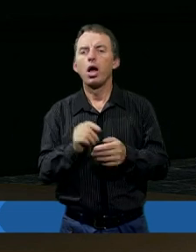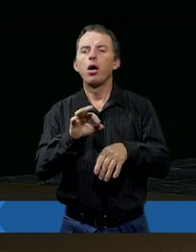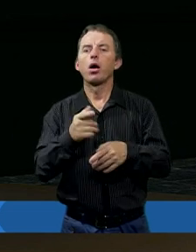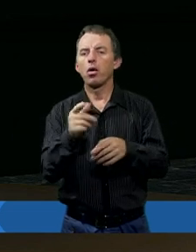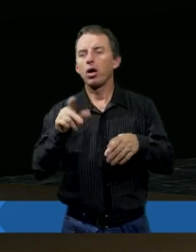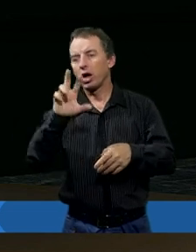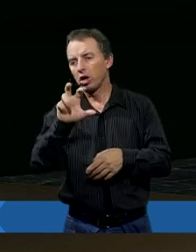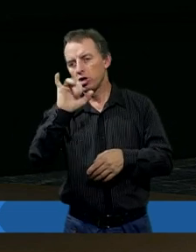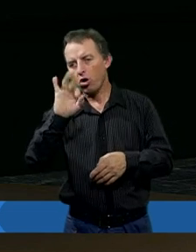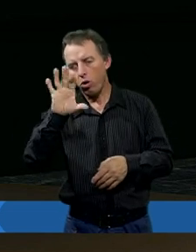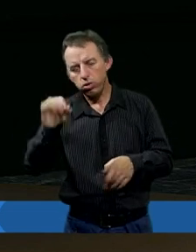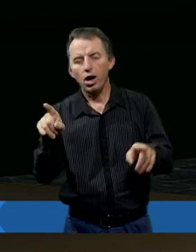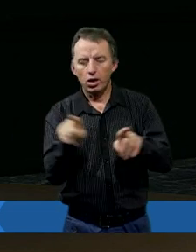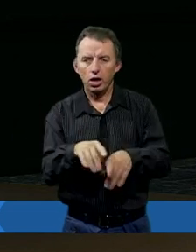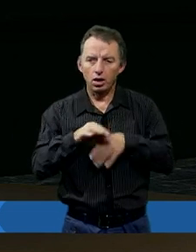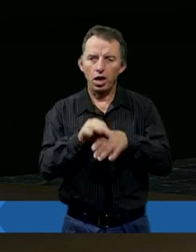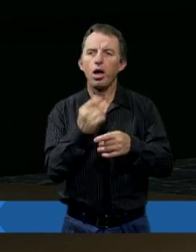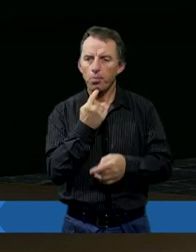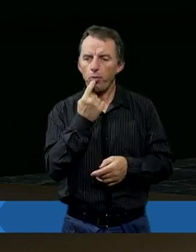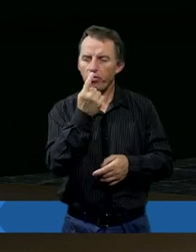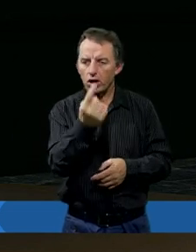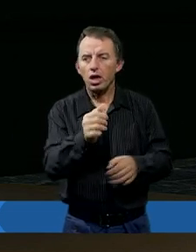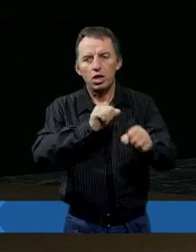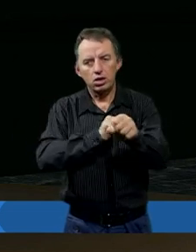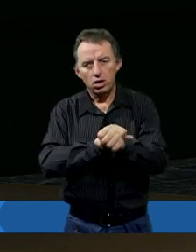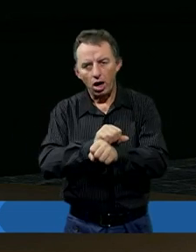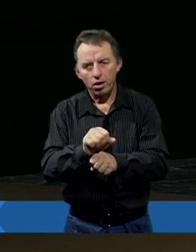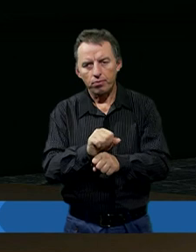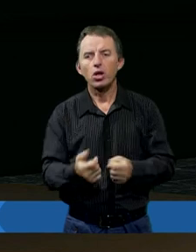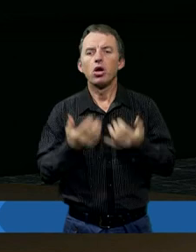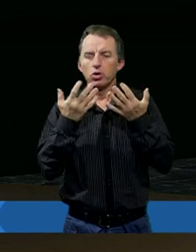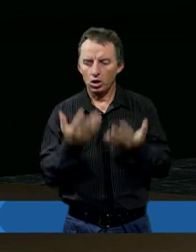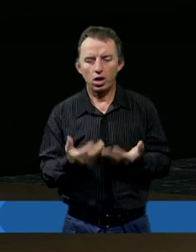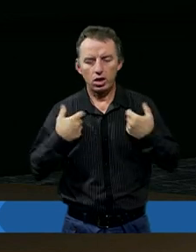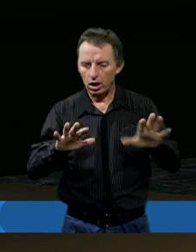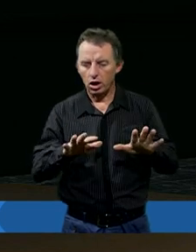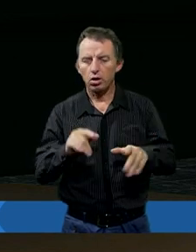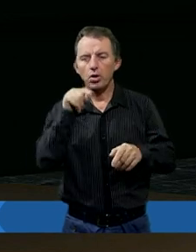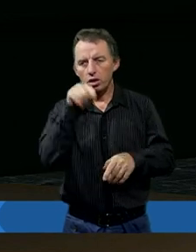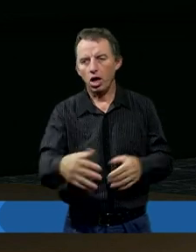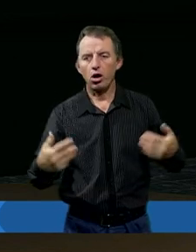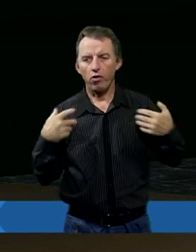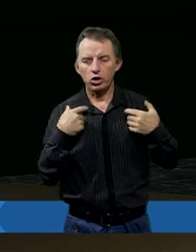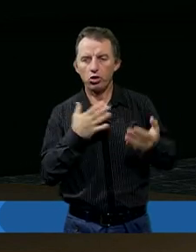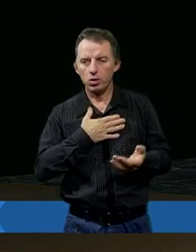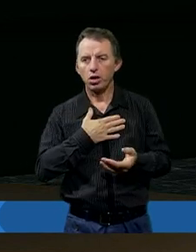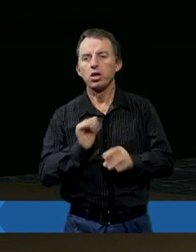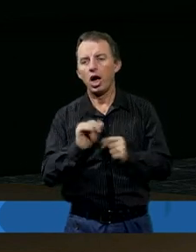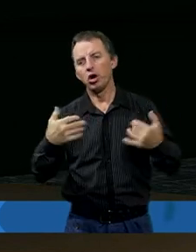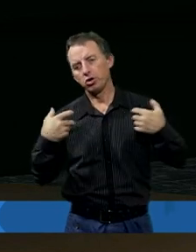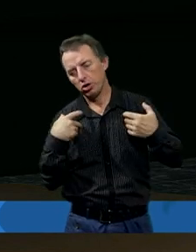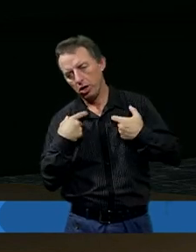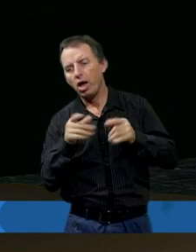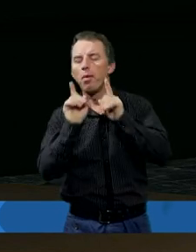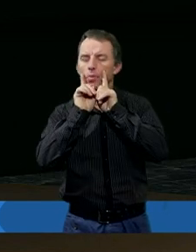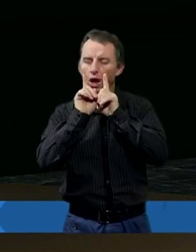nawiedzały. Tak, i to, co już powiedziałam, jesteśmy, nie chcielibyśmy tego w życiu mieć. Ale tak jak żyjemy,